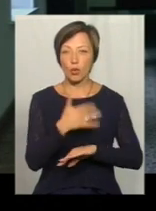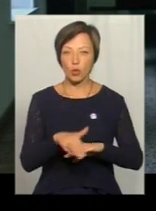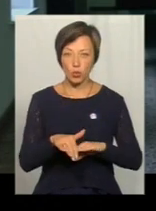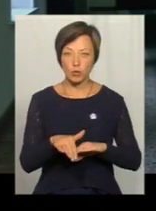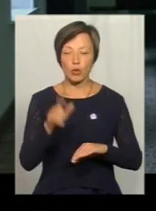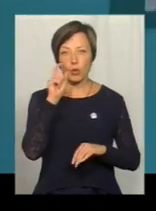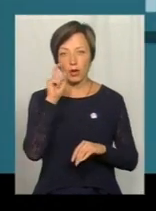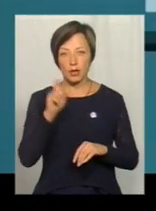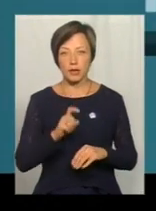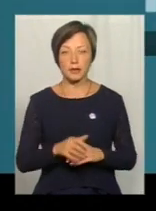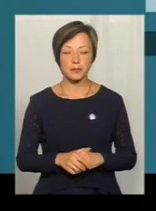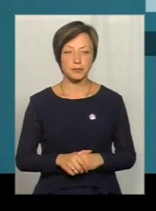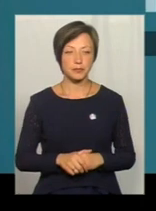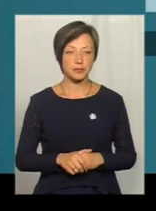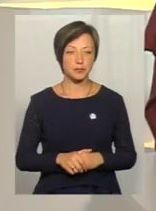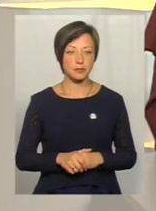в Україні.